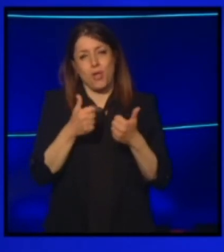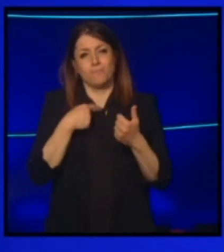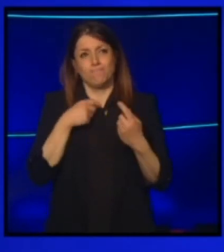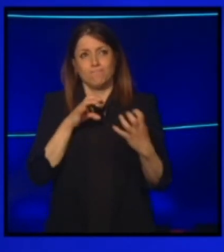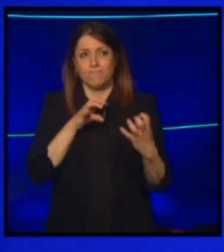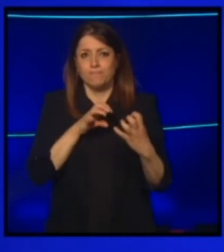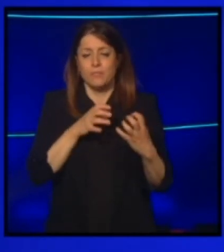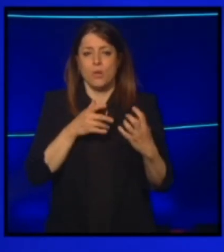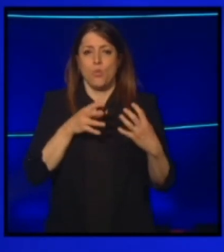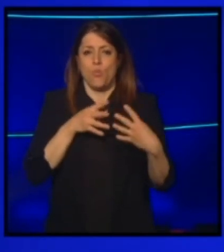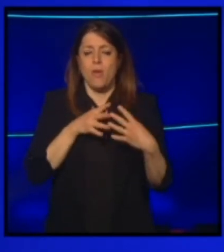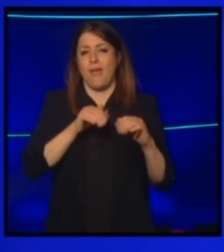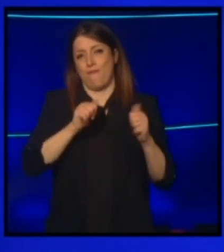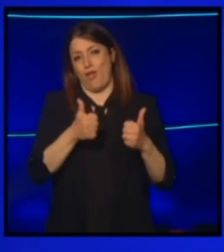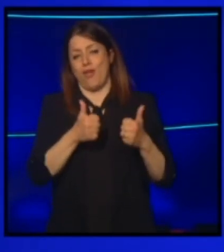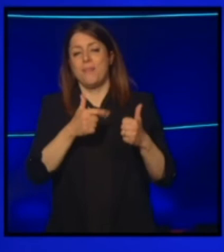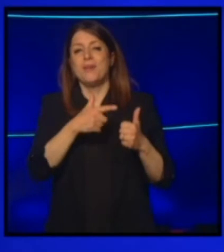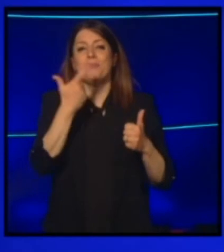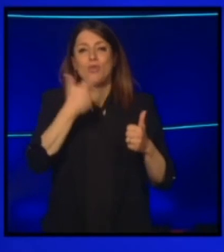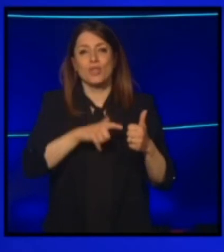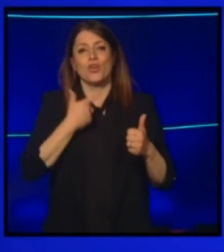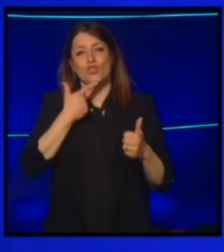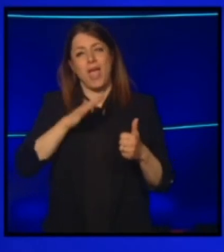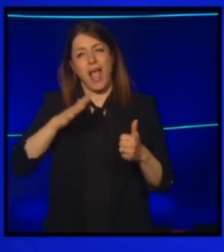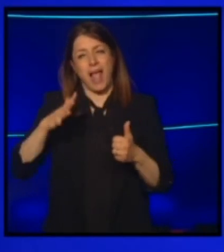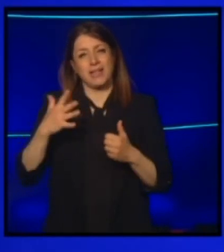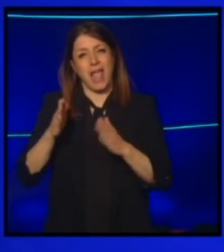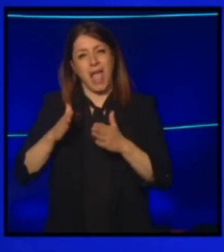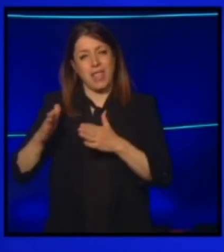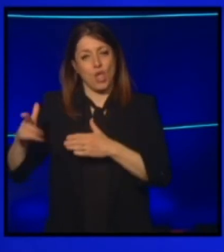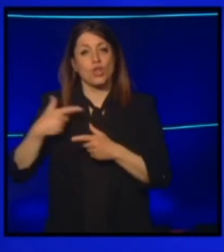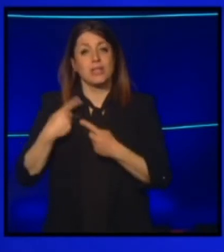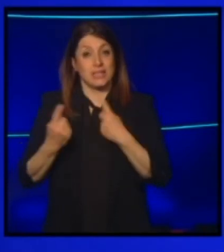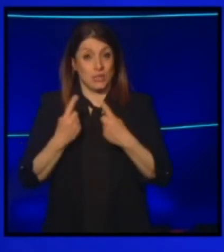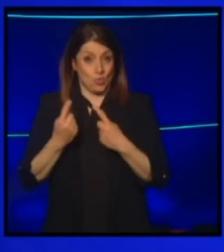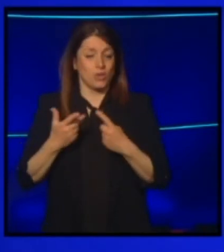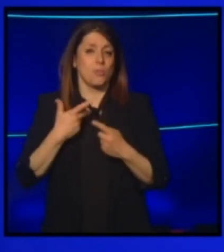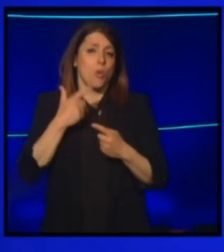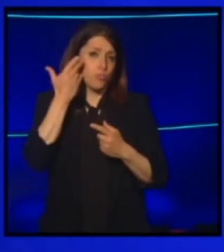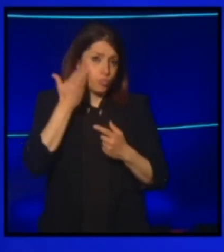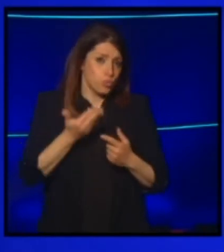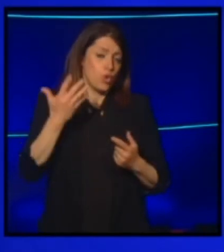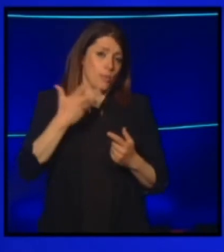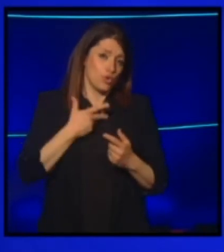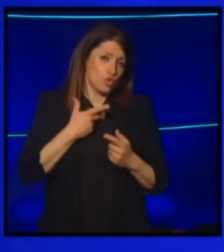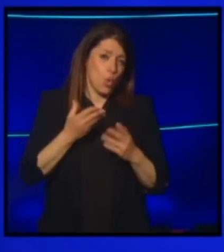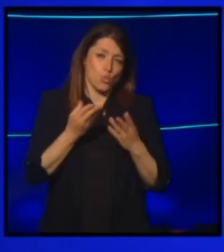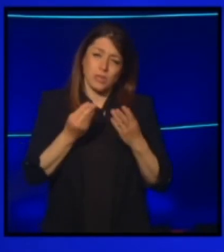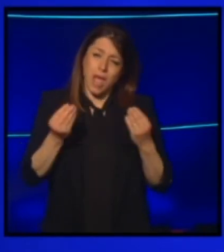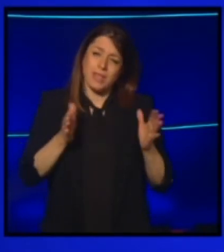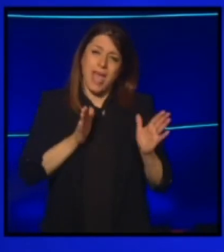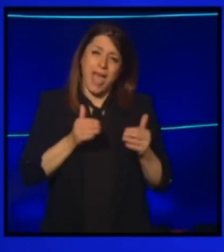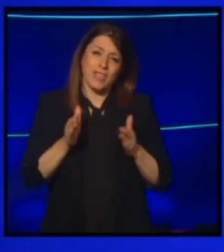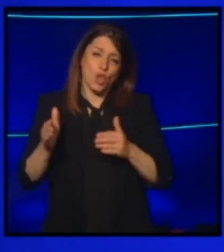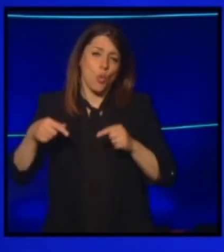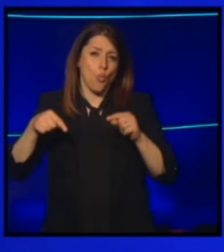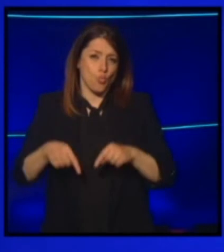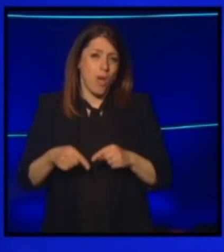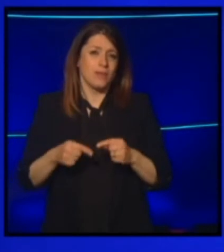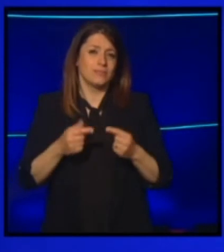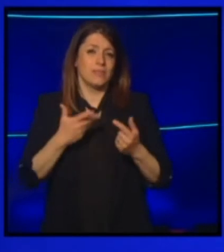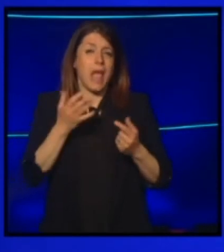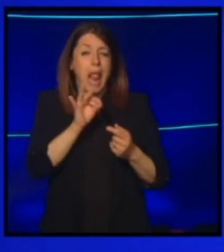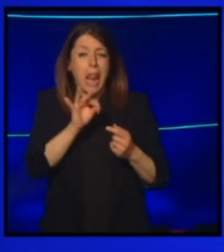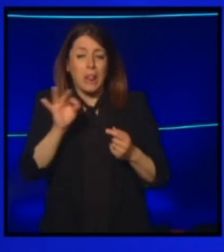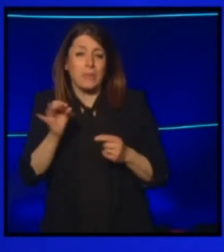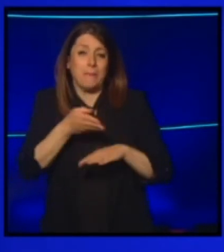rispetto alle altre categorie perché purtroppo, come lei ben sa, tutte le categorie in questo rosso molto relativo stanno lavorando ma